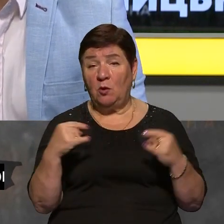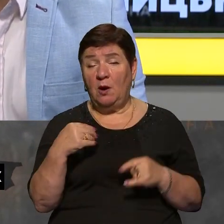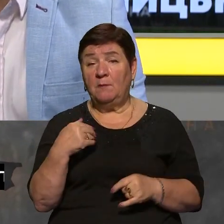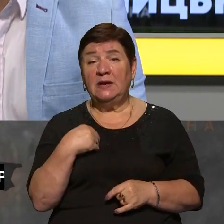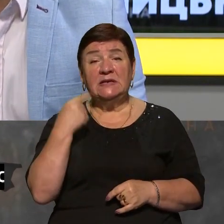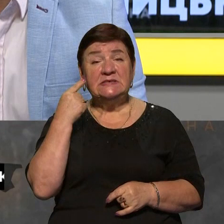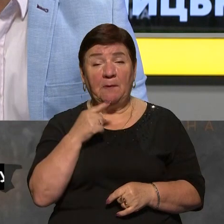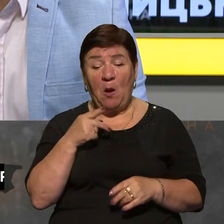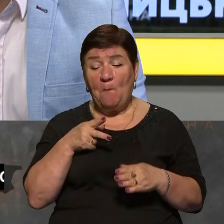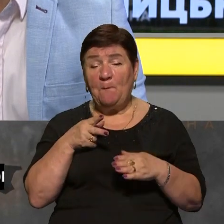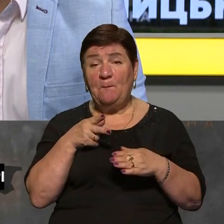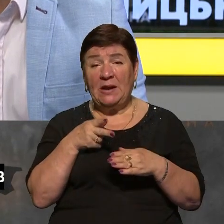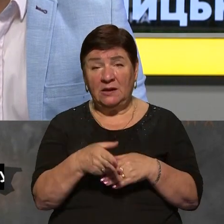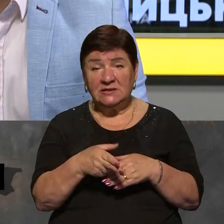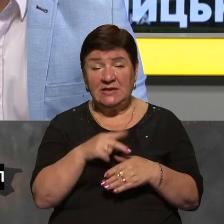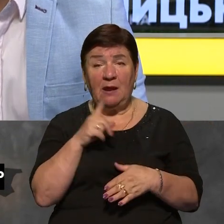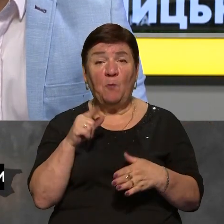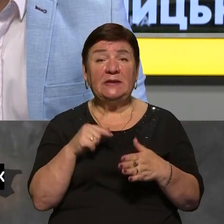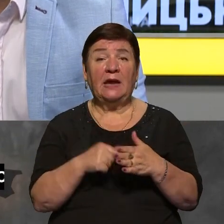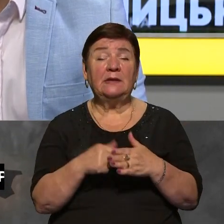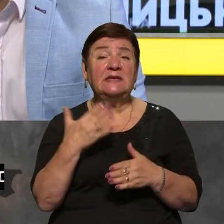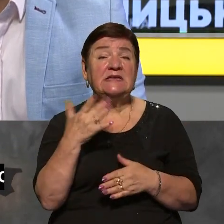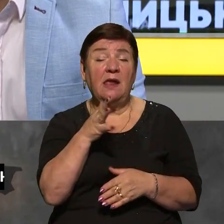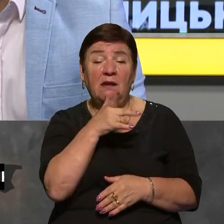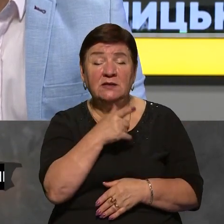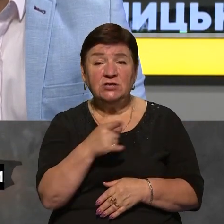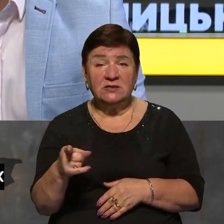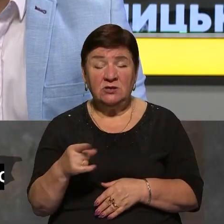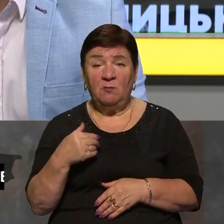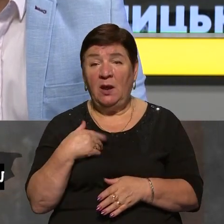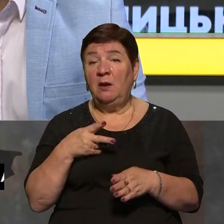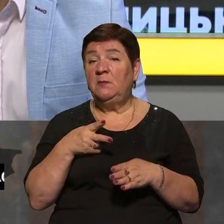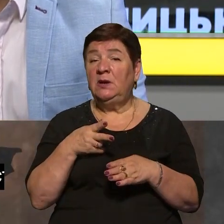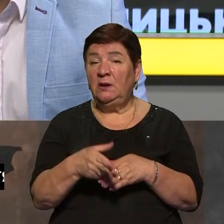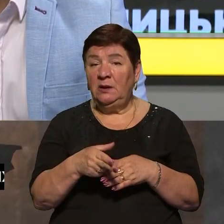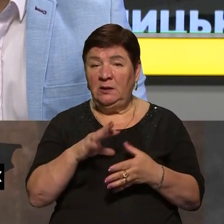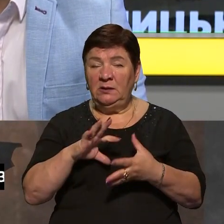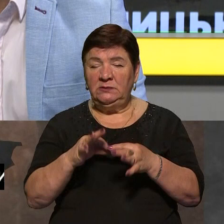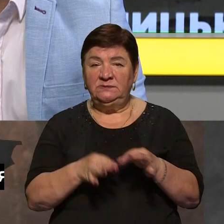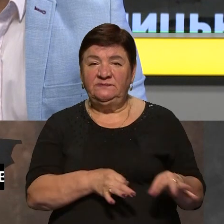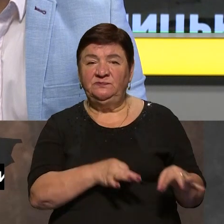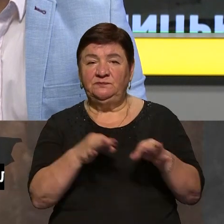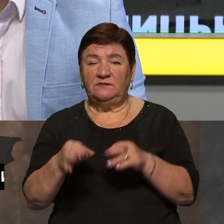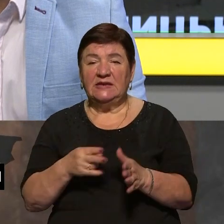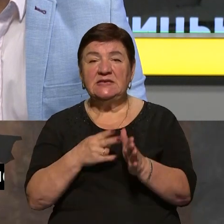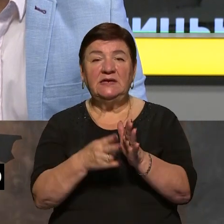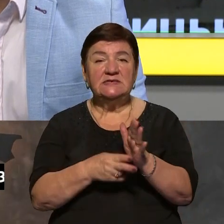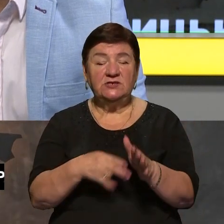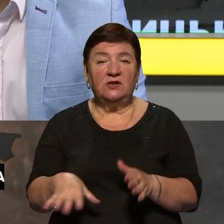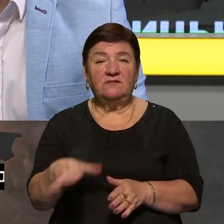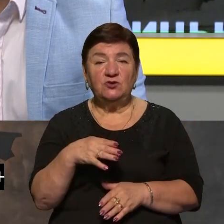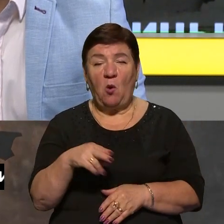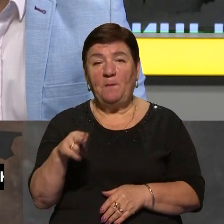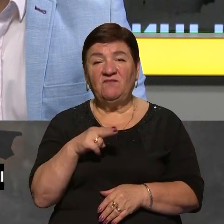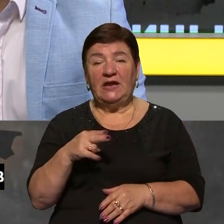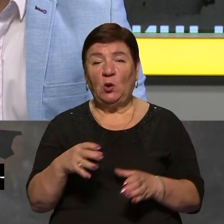перерізали, тобто питання на скільки часу, але перерізали ланцюжок постачання саме залізничного для всього південного